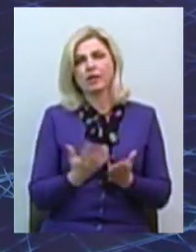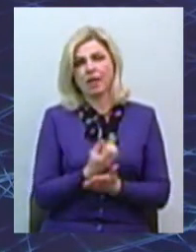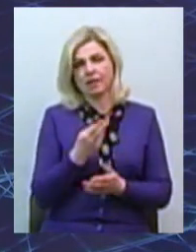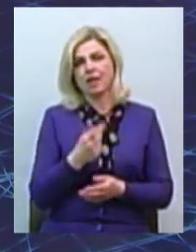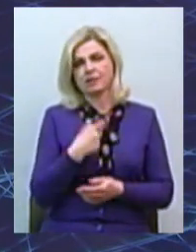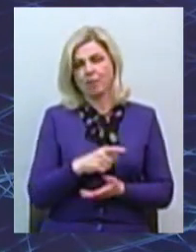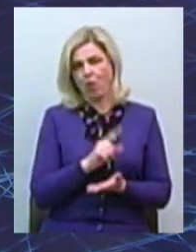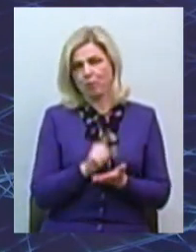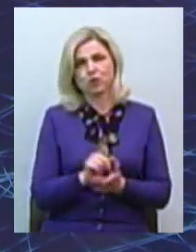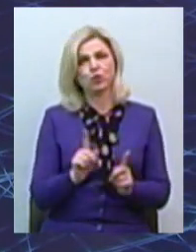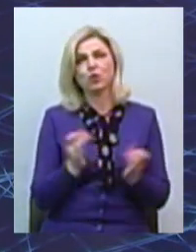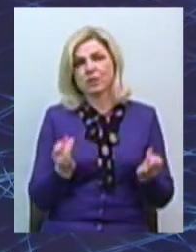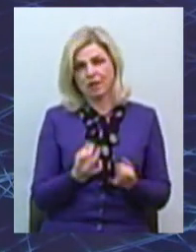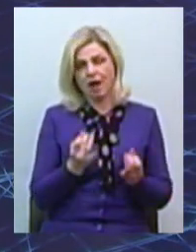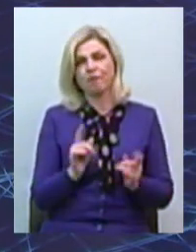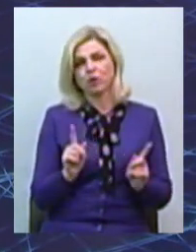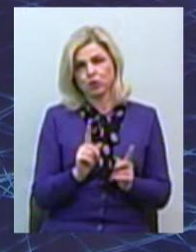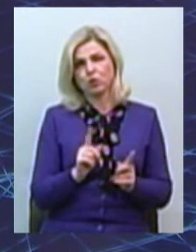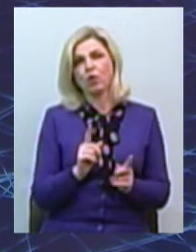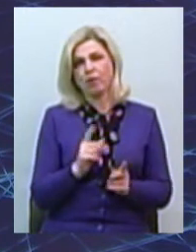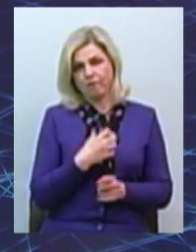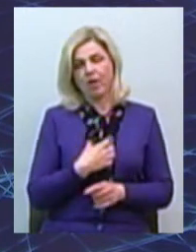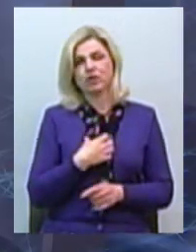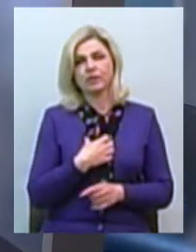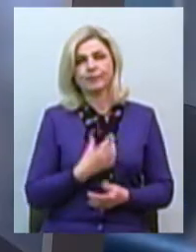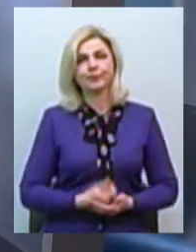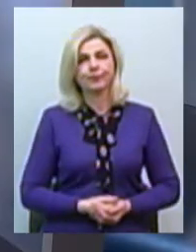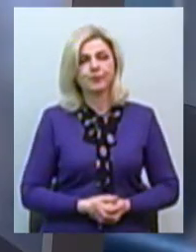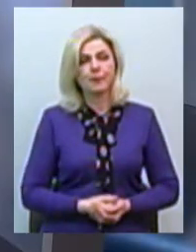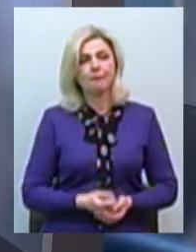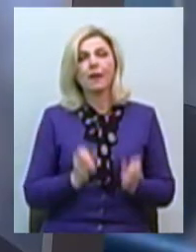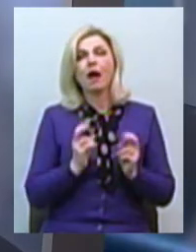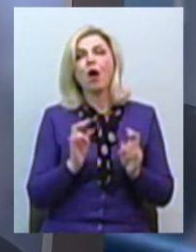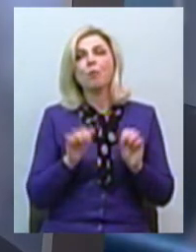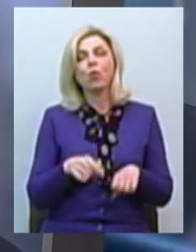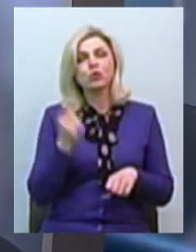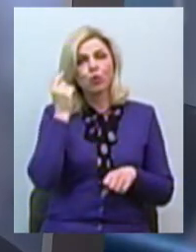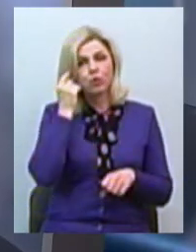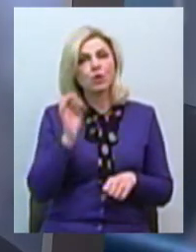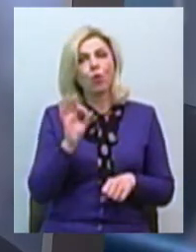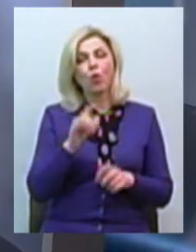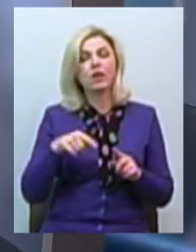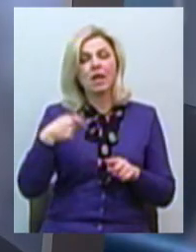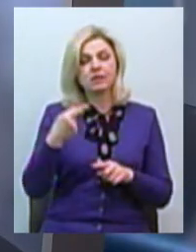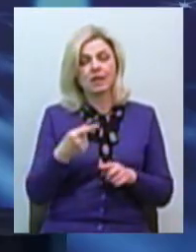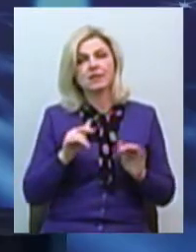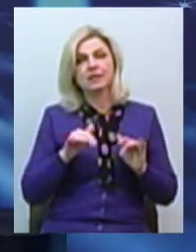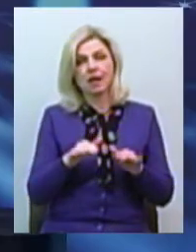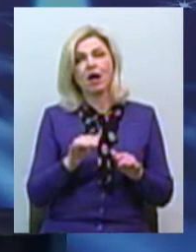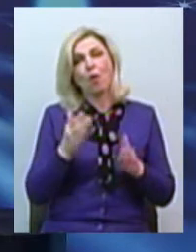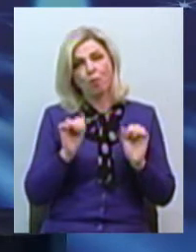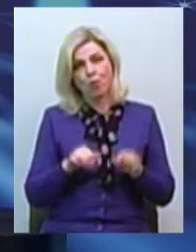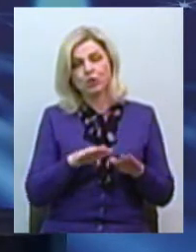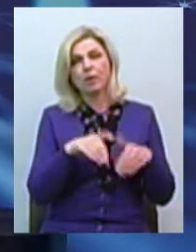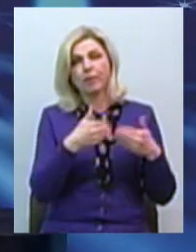обов'язково щось цікаве, що йому ближче і, звичайно, цікавіше. А яким чином можна дізнатися про наступний захід, і чи можна запропонувати